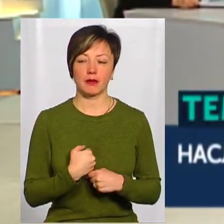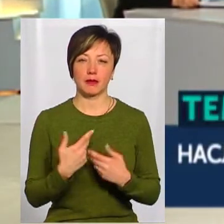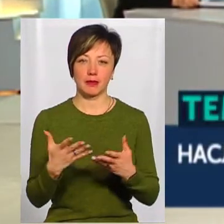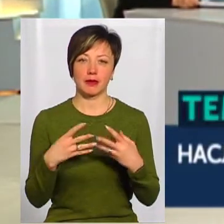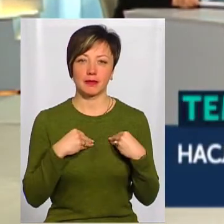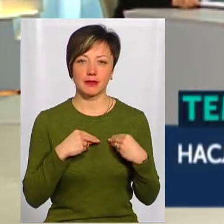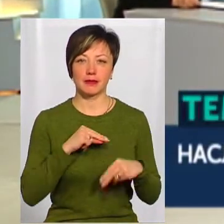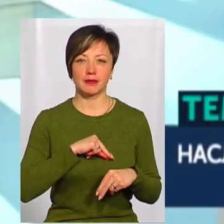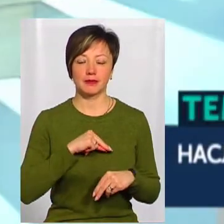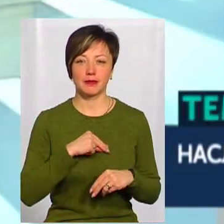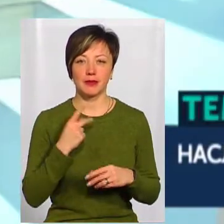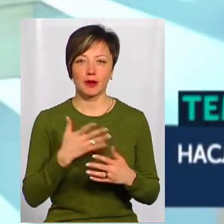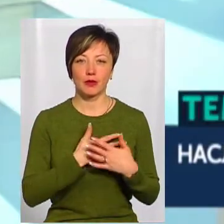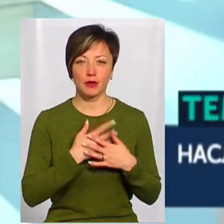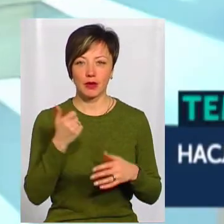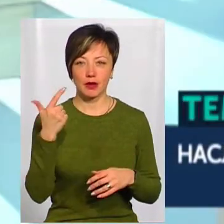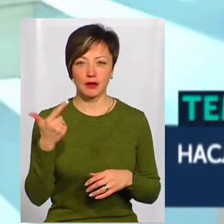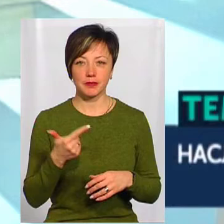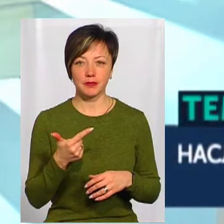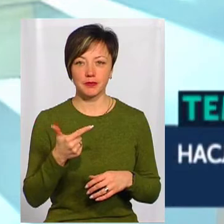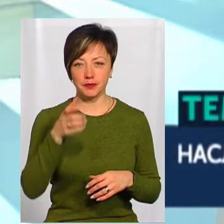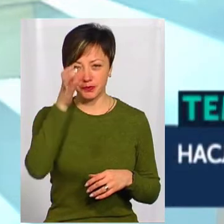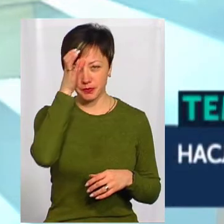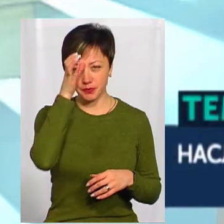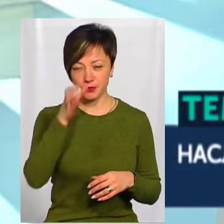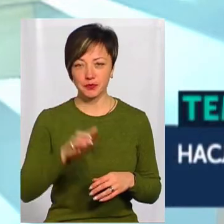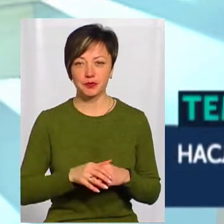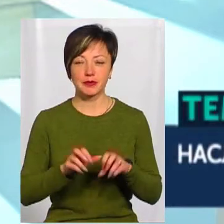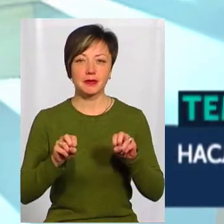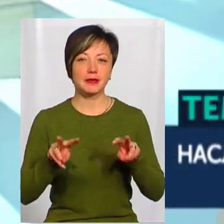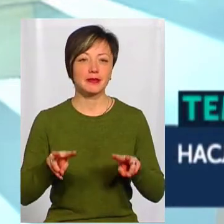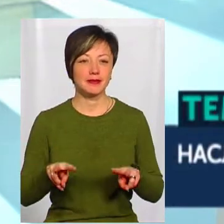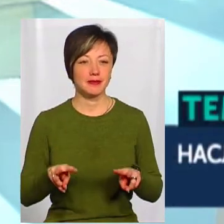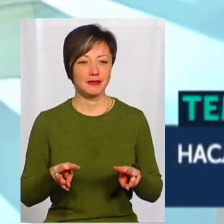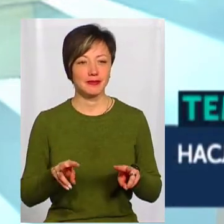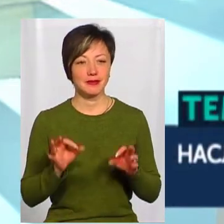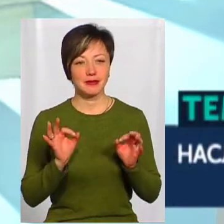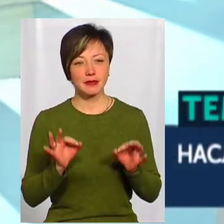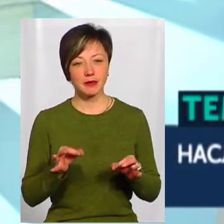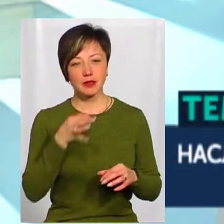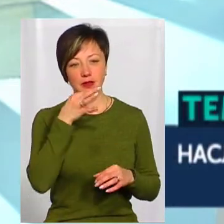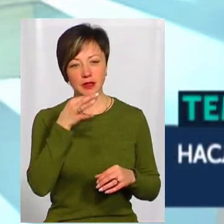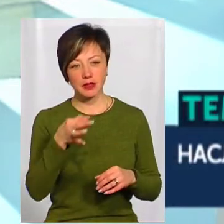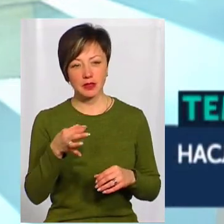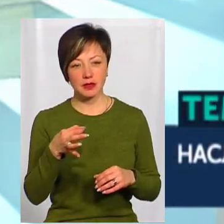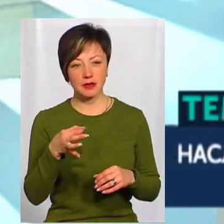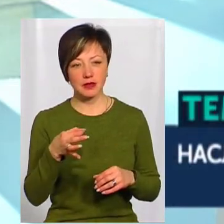паралельно з ним працювали. Я люблю його, він настільки грамотний, розумний спеціаліст. І він дуже правильно сказав.